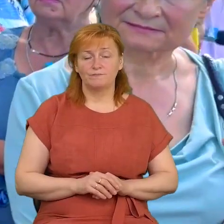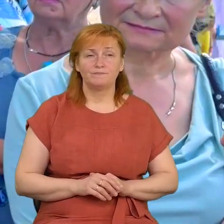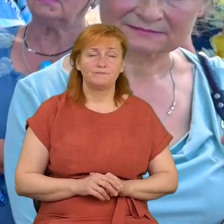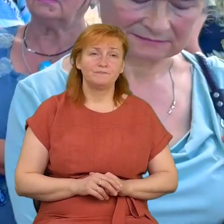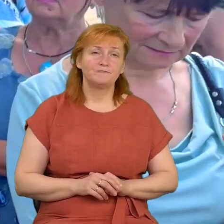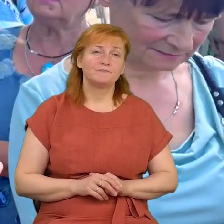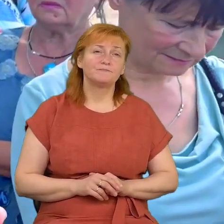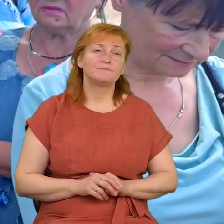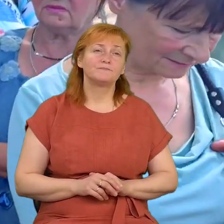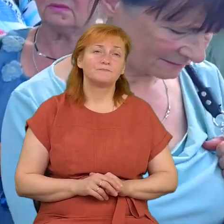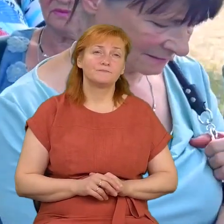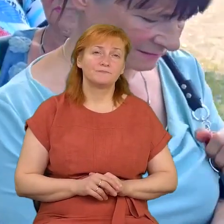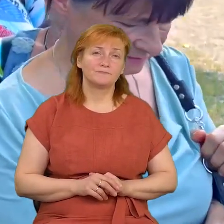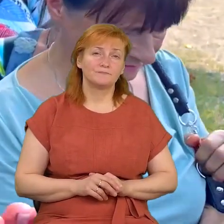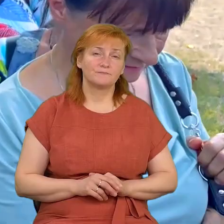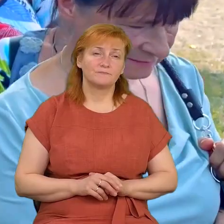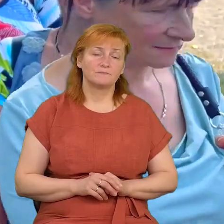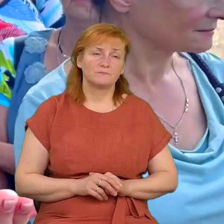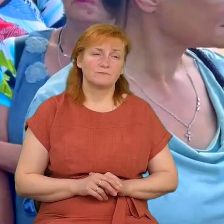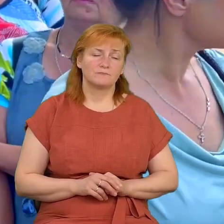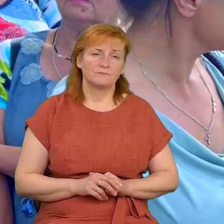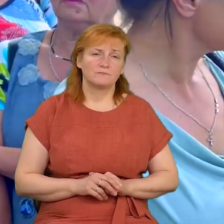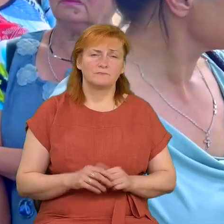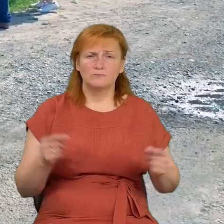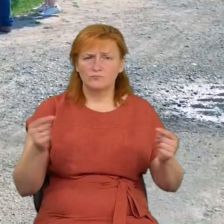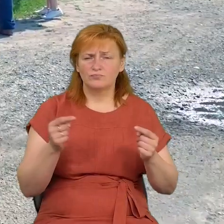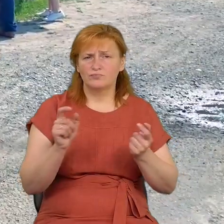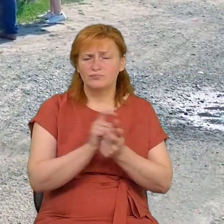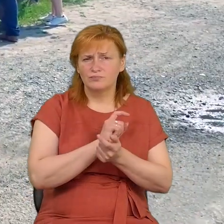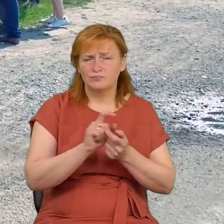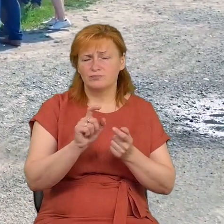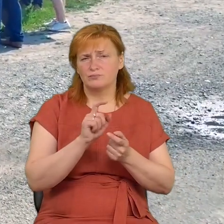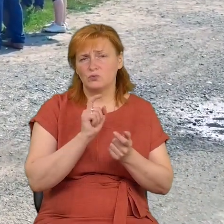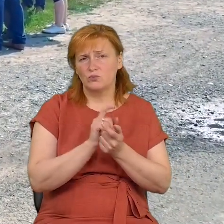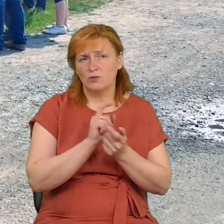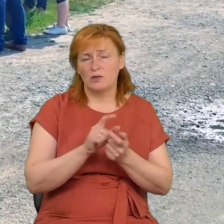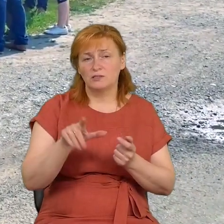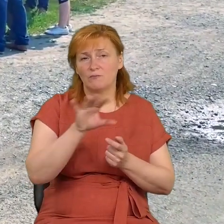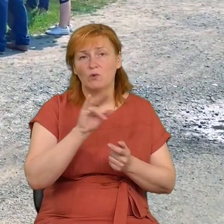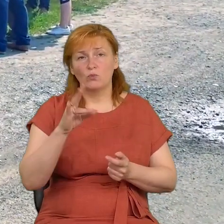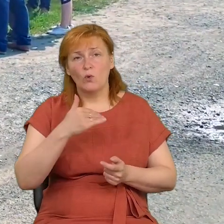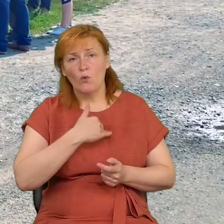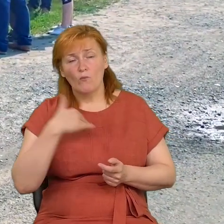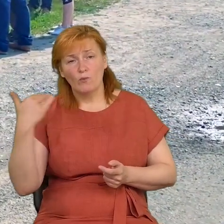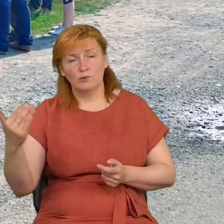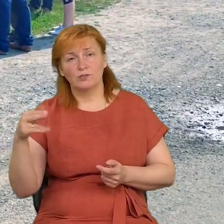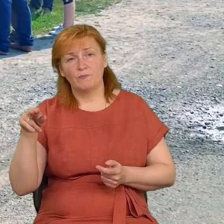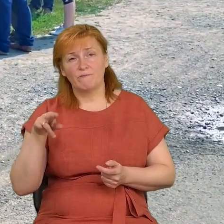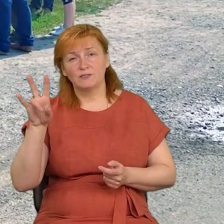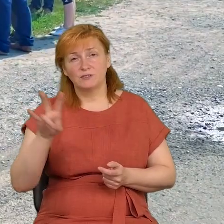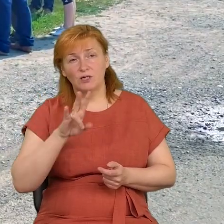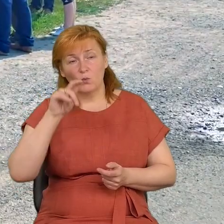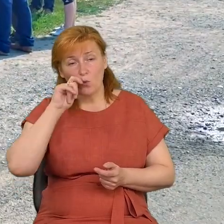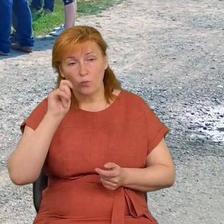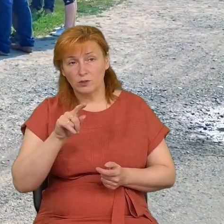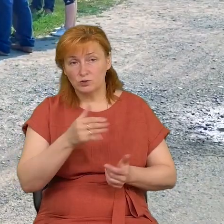момент у церкву до повної перереєстрації і отримання документів. Прихильники Православної церкви України кажуть, щойно отримають